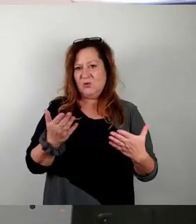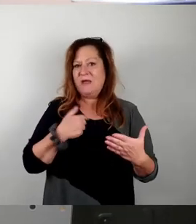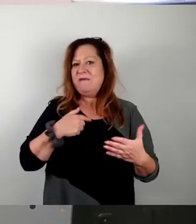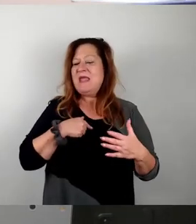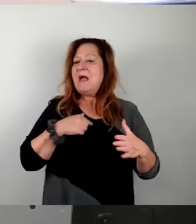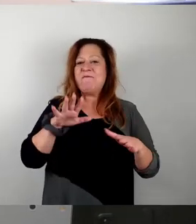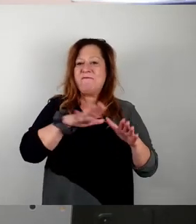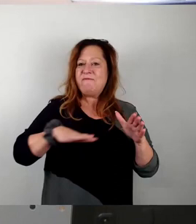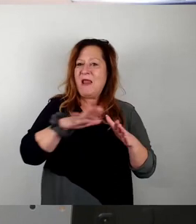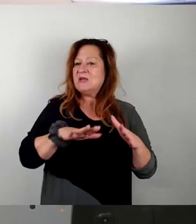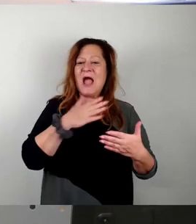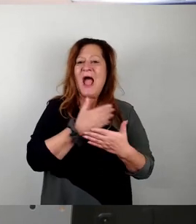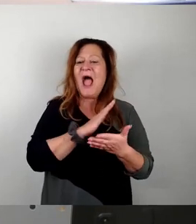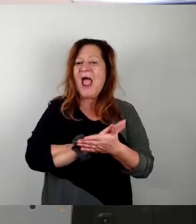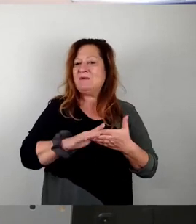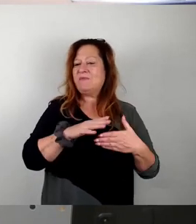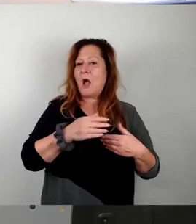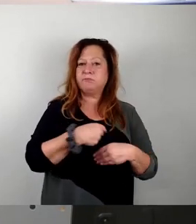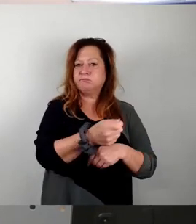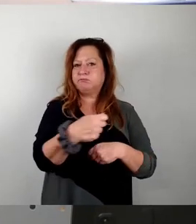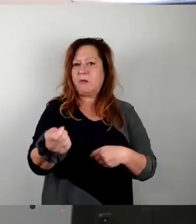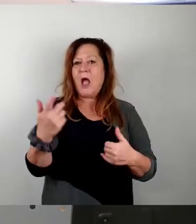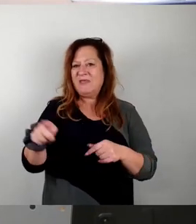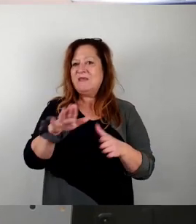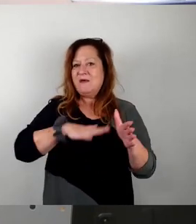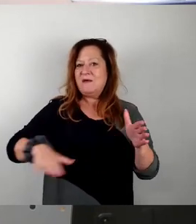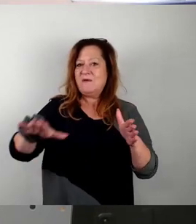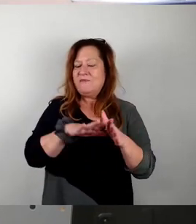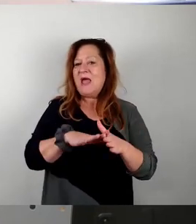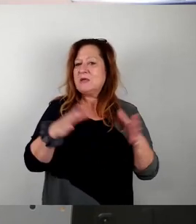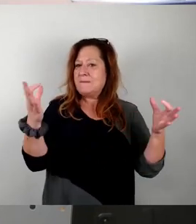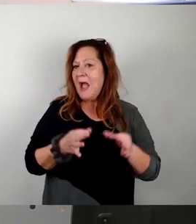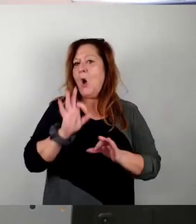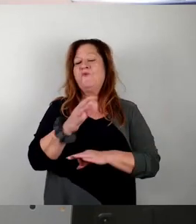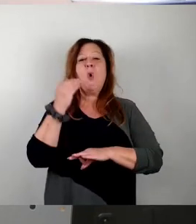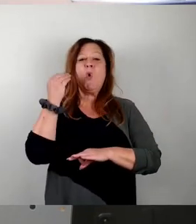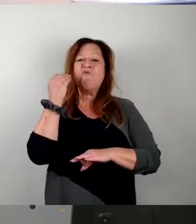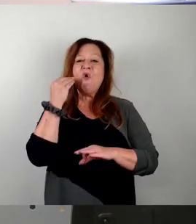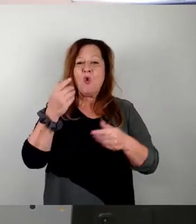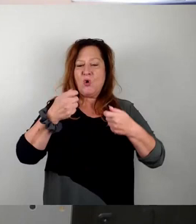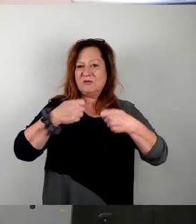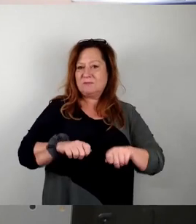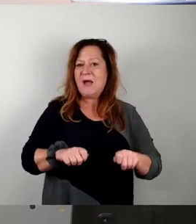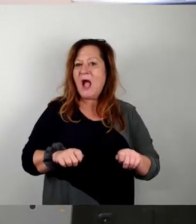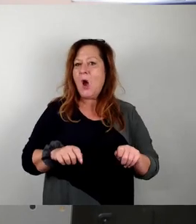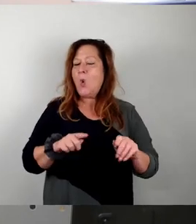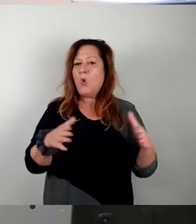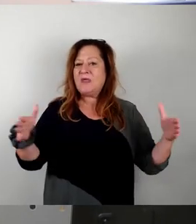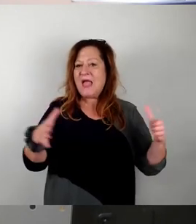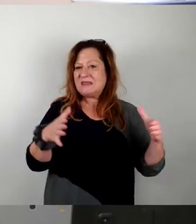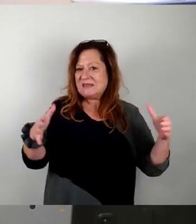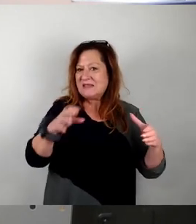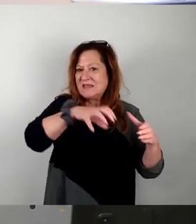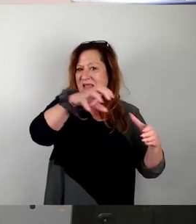hat und die Flächen eben jetzt benötigt werden. Zum Beispiel für den Wohnungsbau. Wir müssen ja nur an die Großansiedlung denken und an die